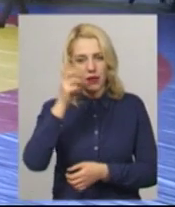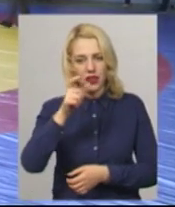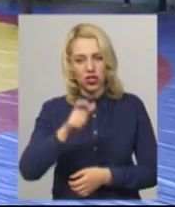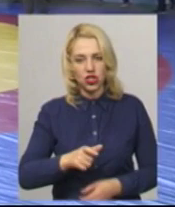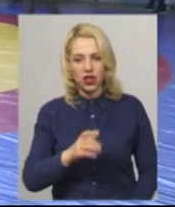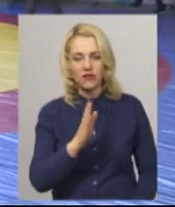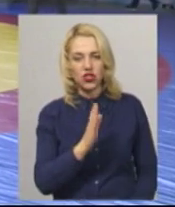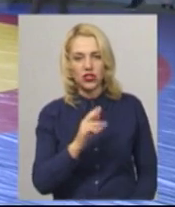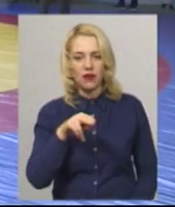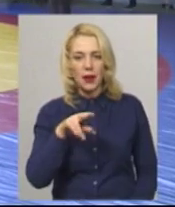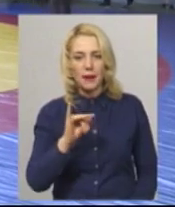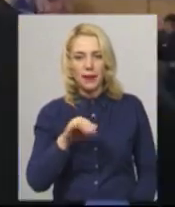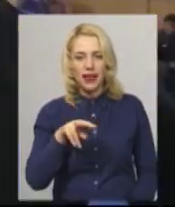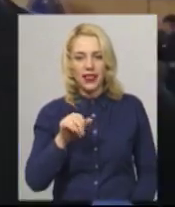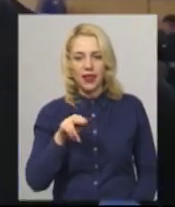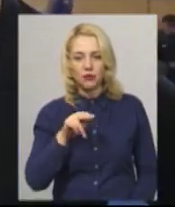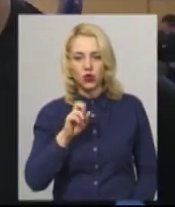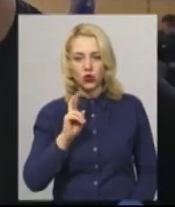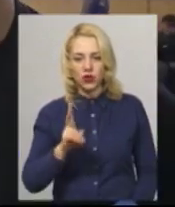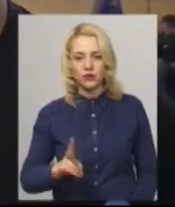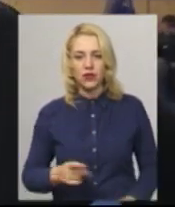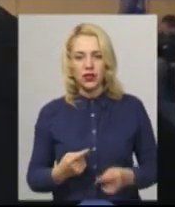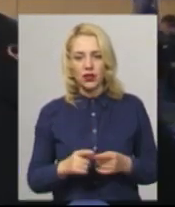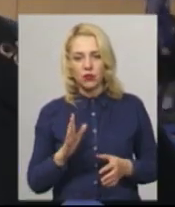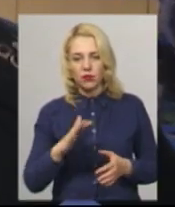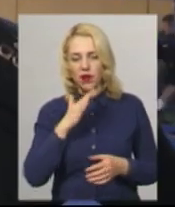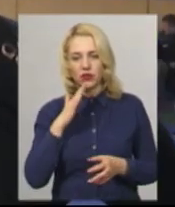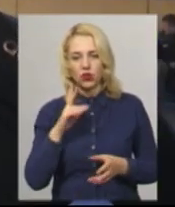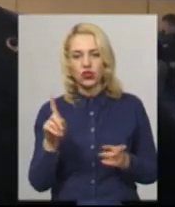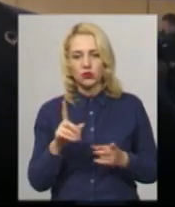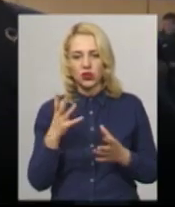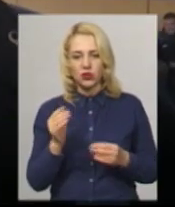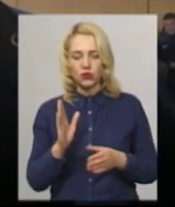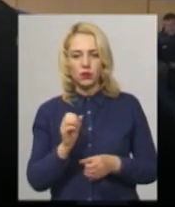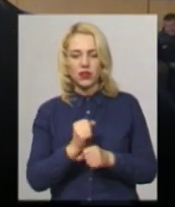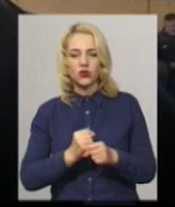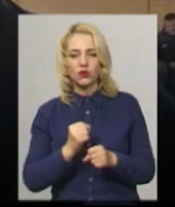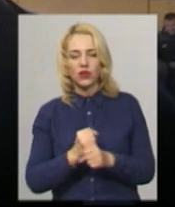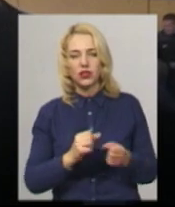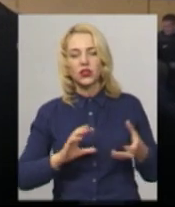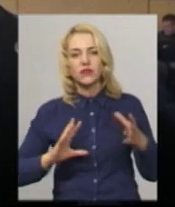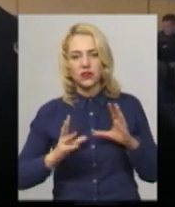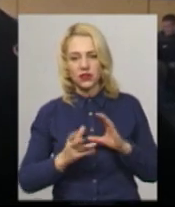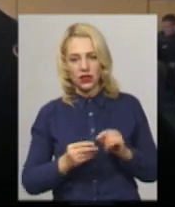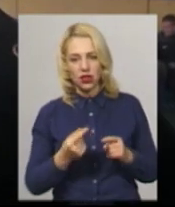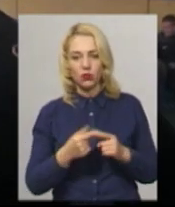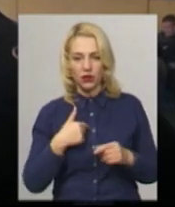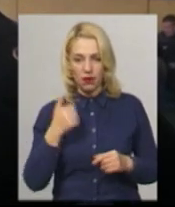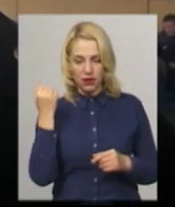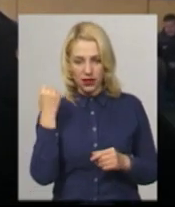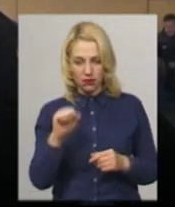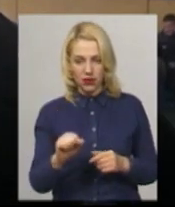'ячеслав Полепчук. «Потрібно ще багато над чим працювати, але в цілому переміг все переміг.